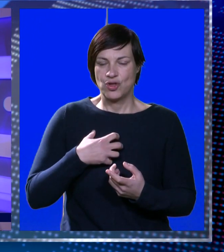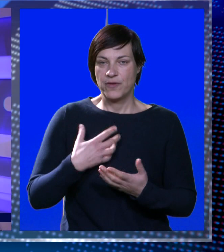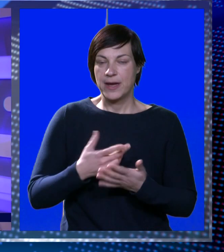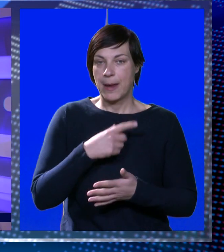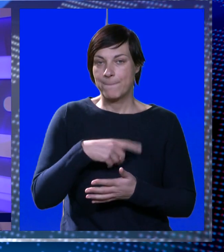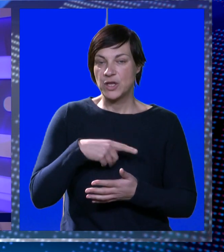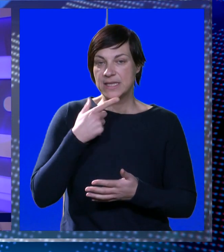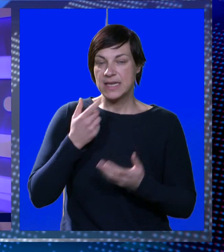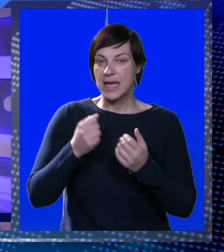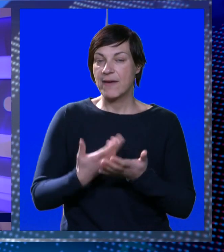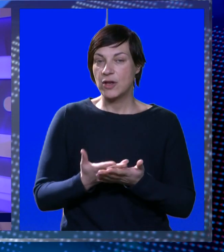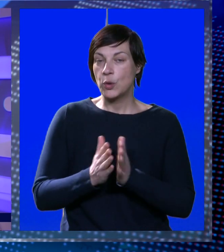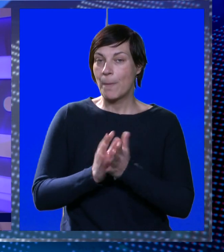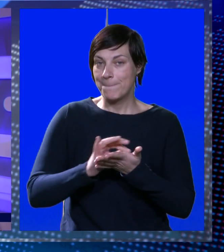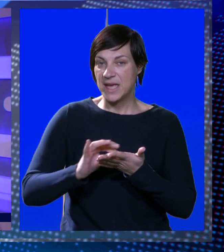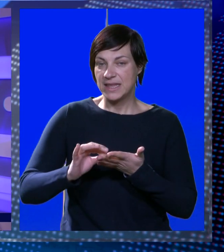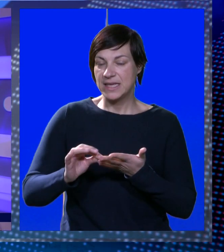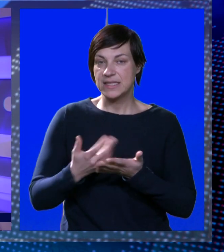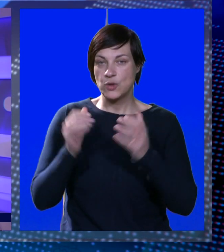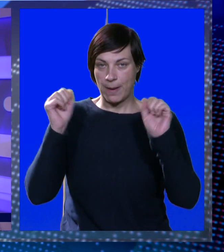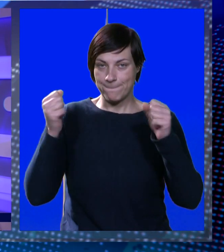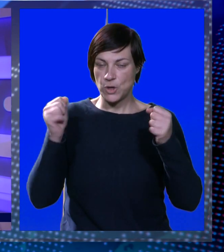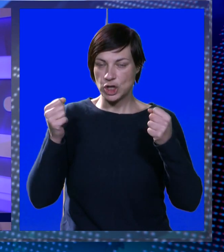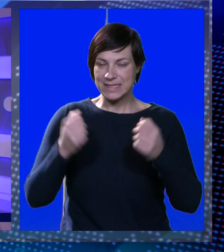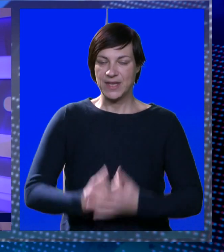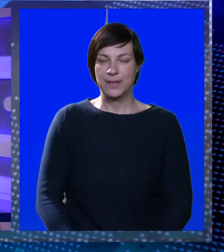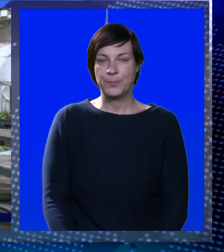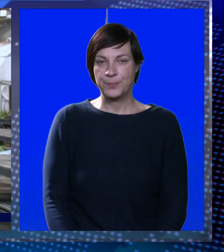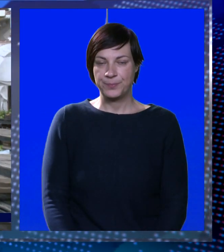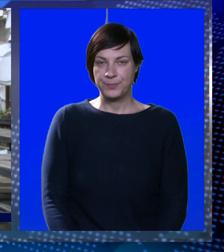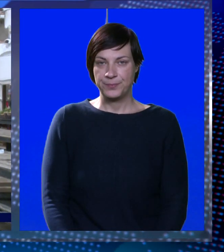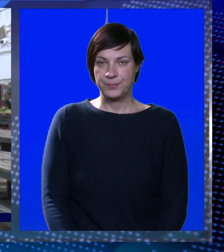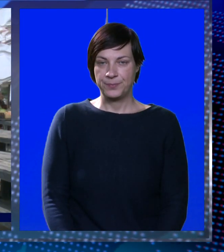negodovanjem. Pojedinci najavljaju peticiju, pa čak i prosvjed.